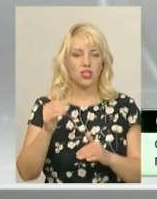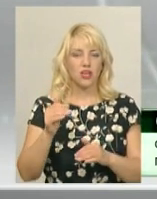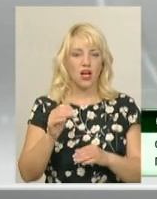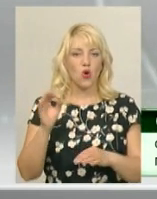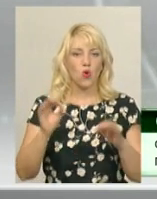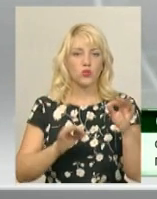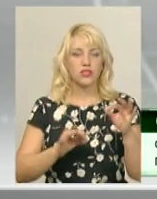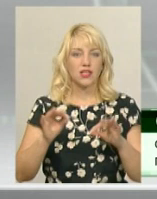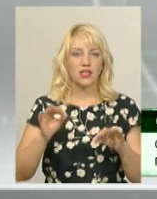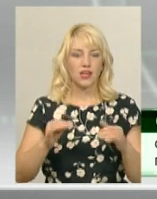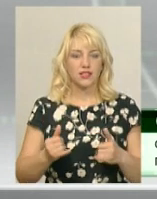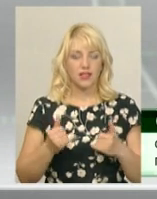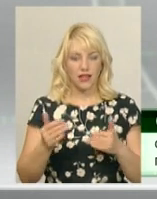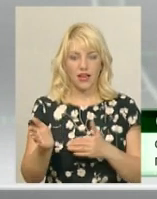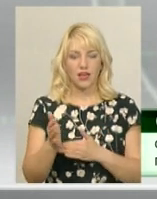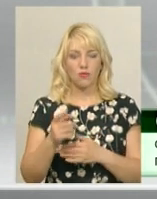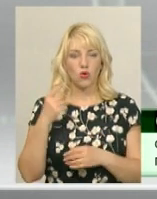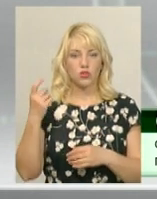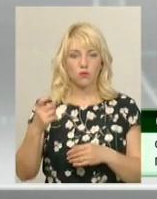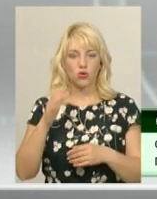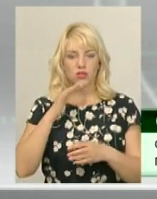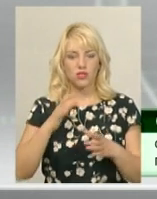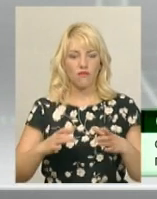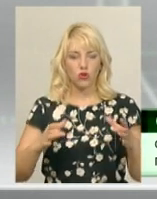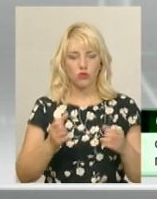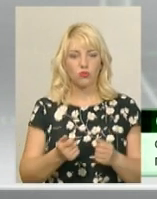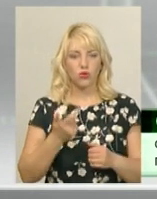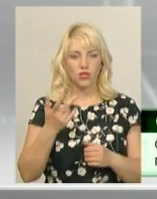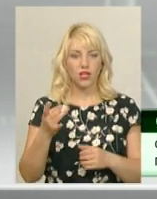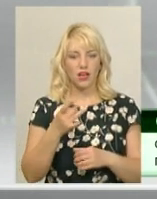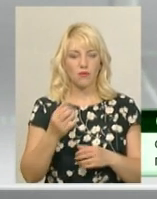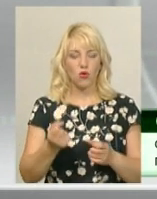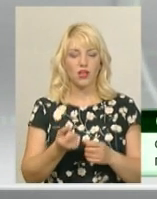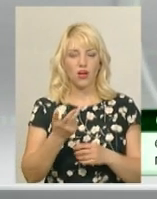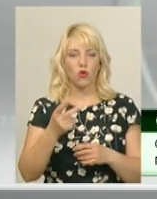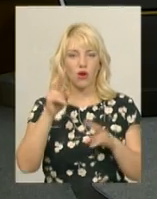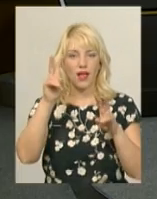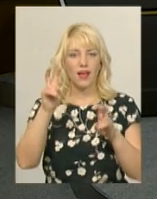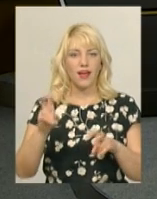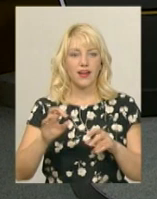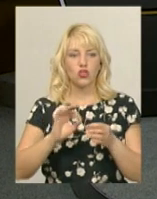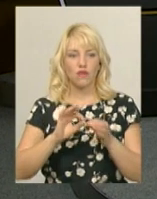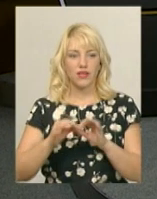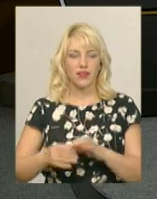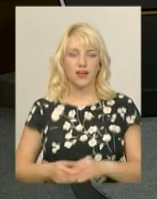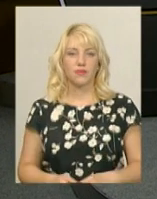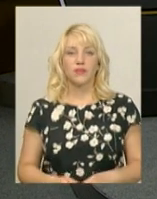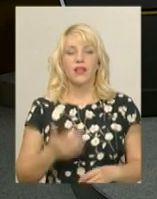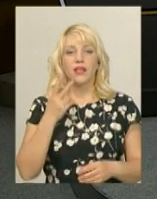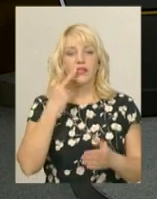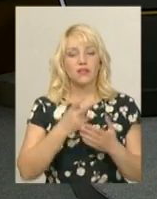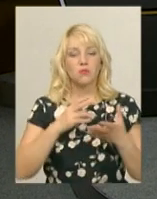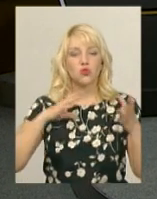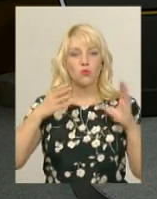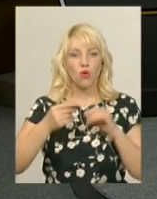концентрації для рибогосподарських водоймів кілька разів по кількох речовинах. Ви дивитесь